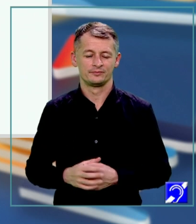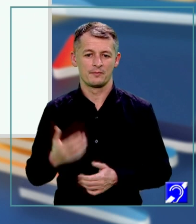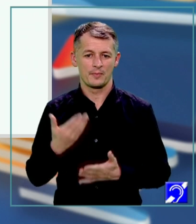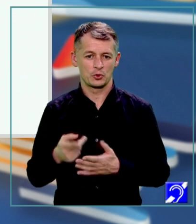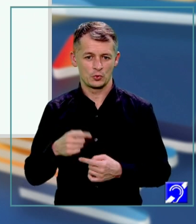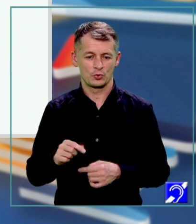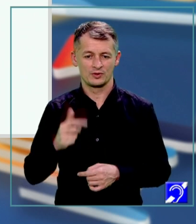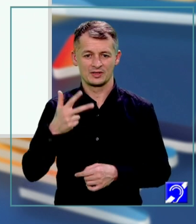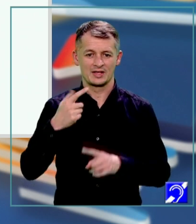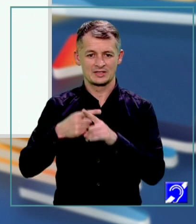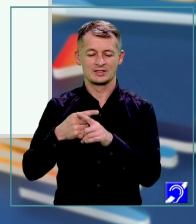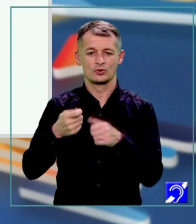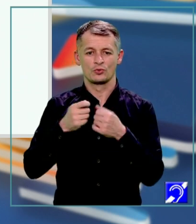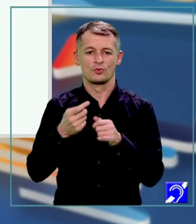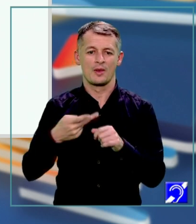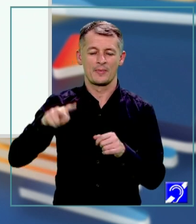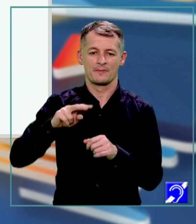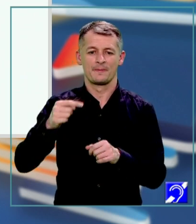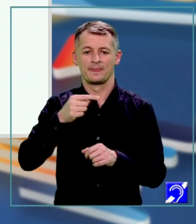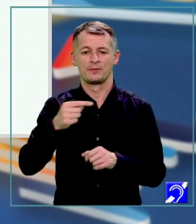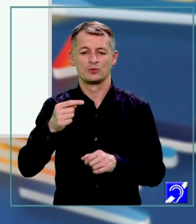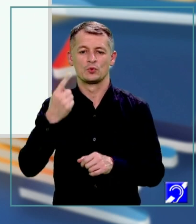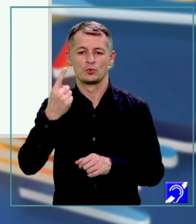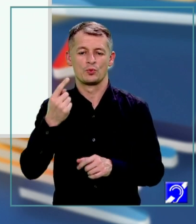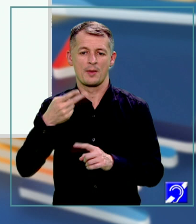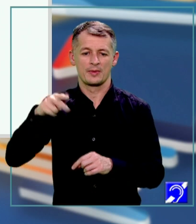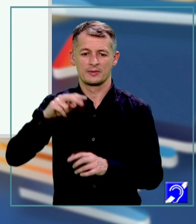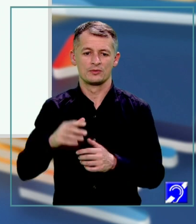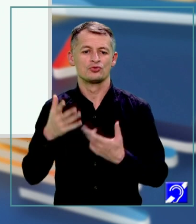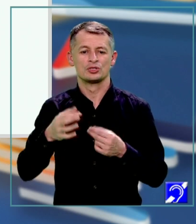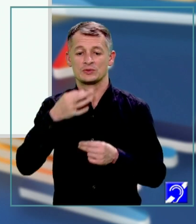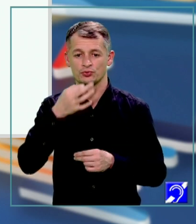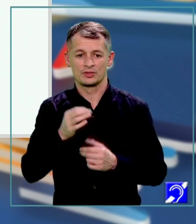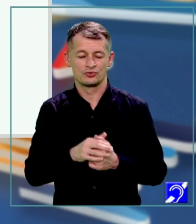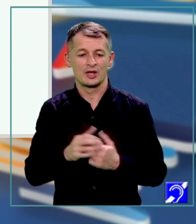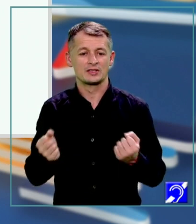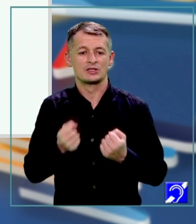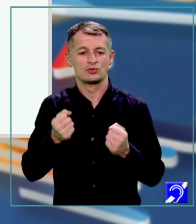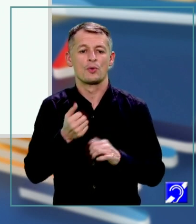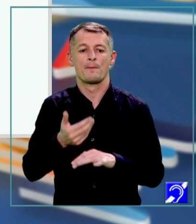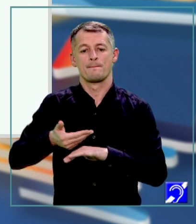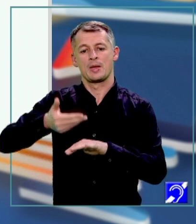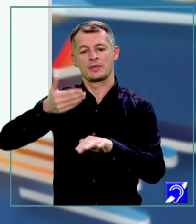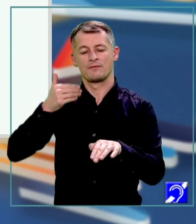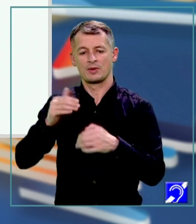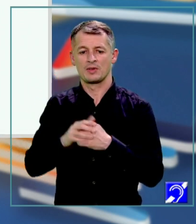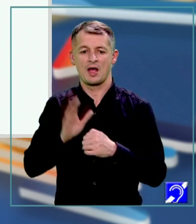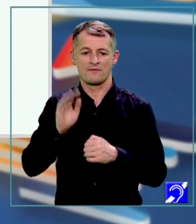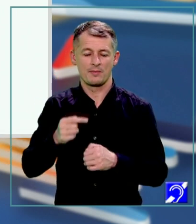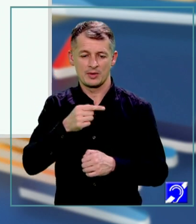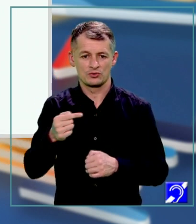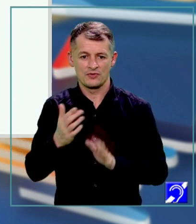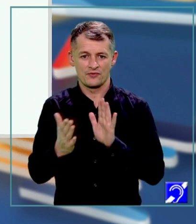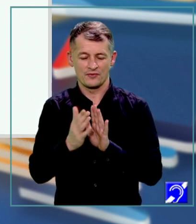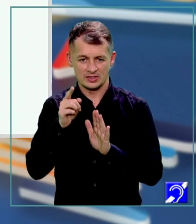3x totul la pătrat minus 1 la pătrat. Ce spuneam și la exercițiu mai dinainte avem minus în